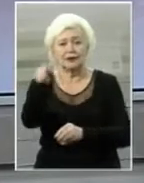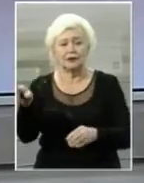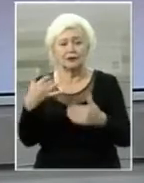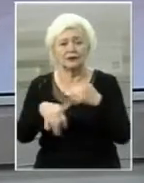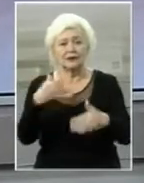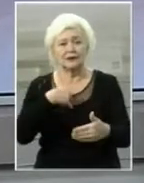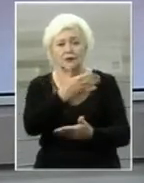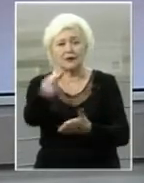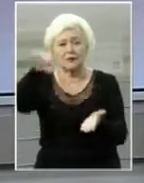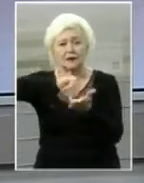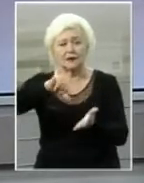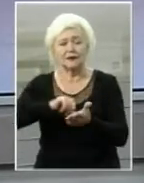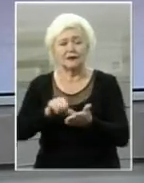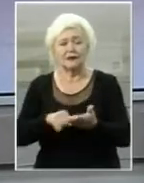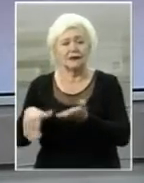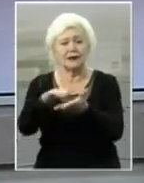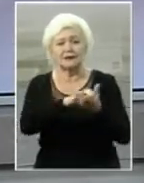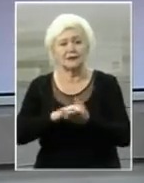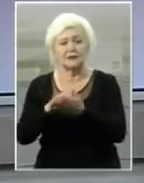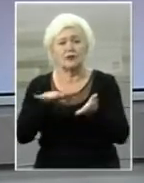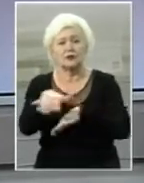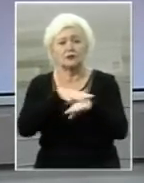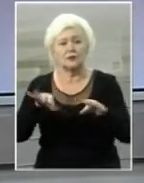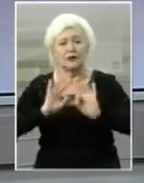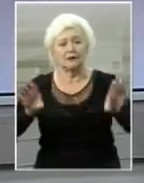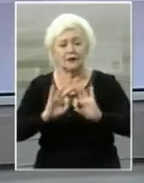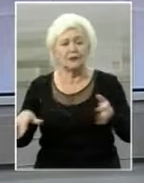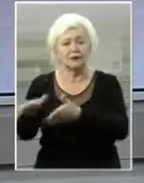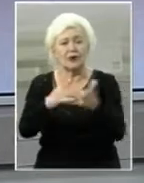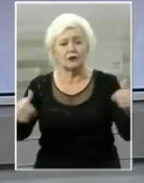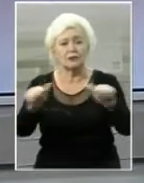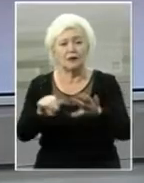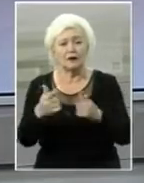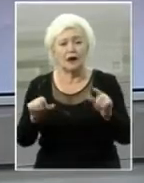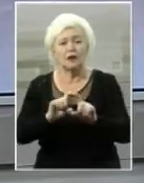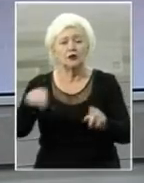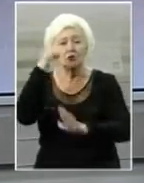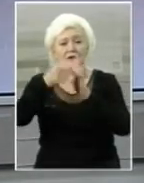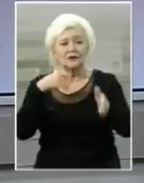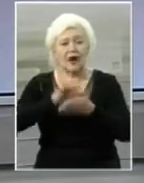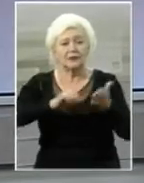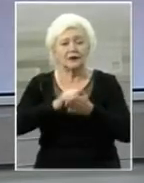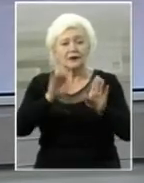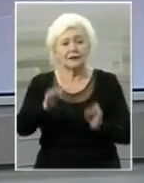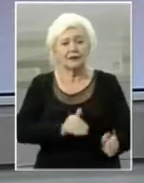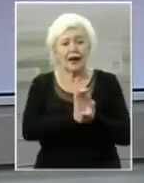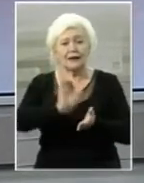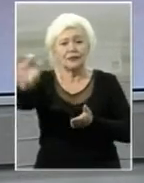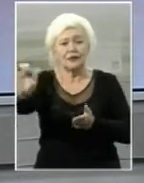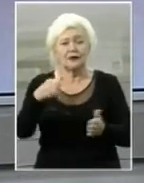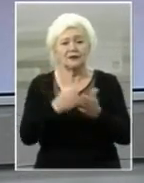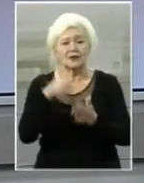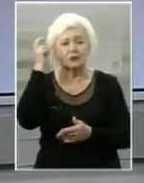Серед них були представники засобі масової інформації громадських організацій, щоб дізнатися про причини етапування до Київського